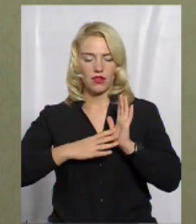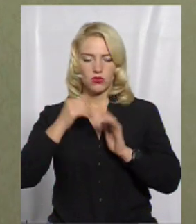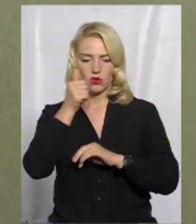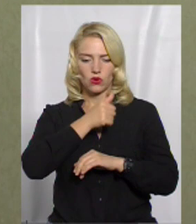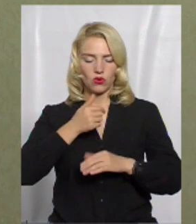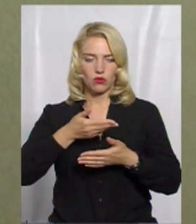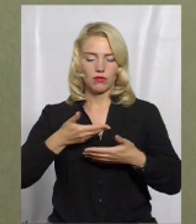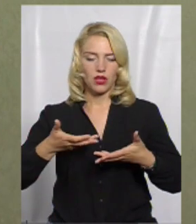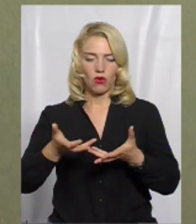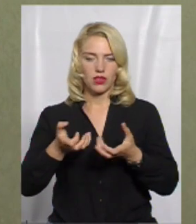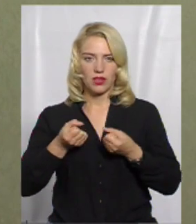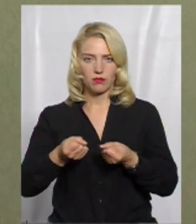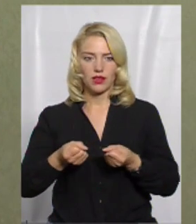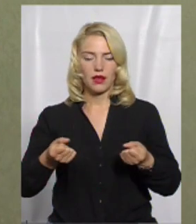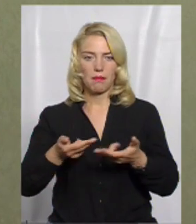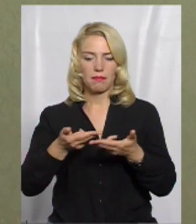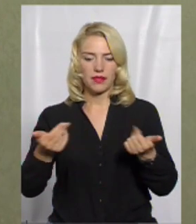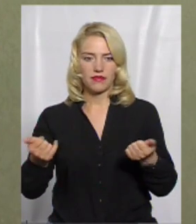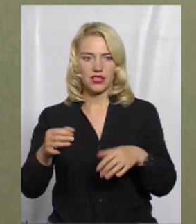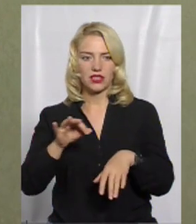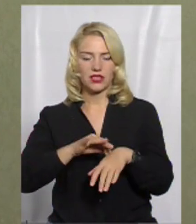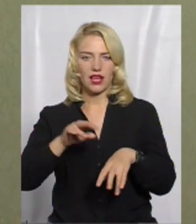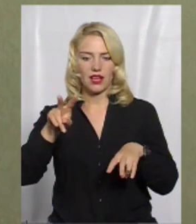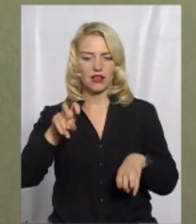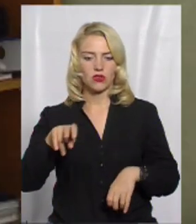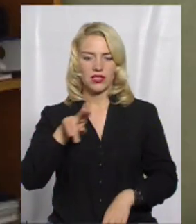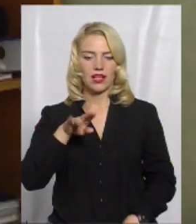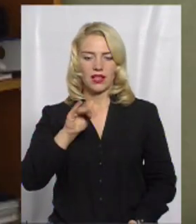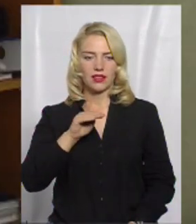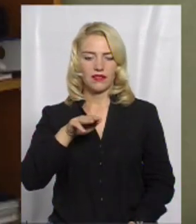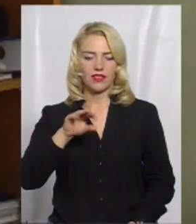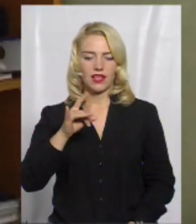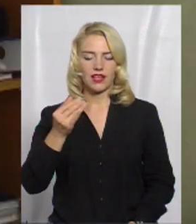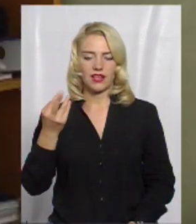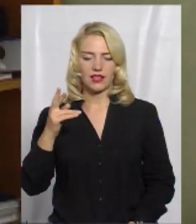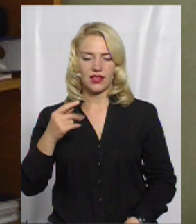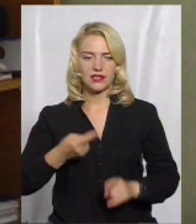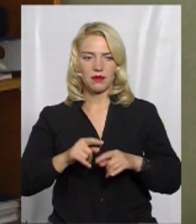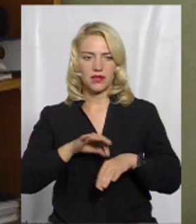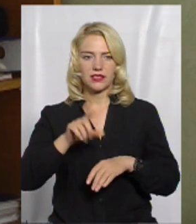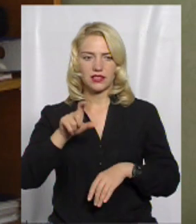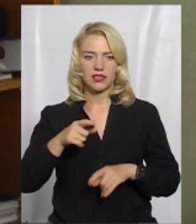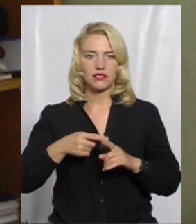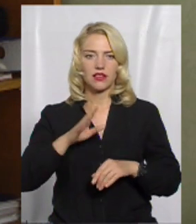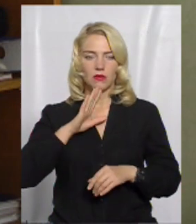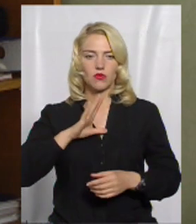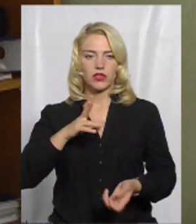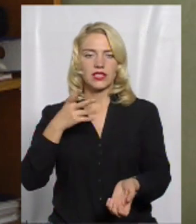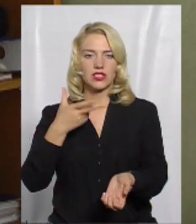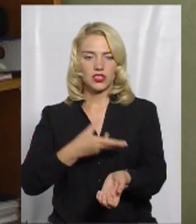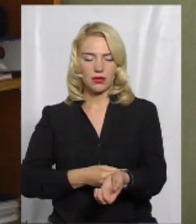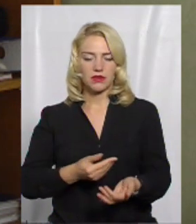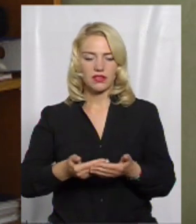отримали підтвердження діагнозу дифтерії у цій пацієнтки. Ця пацієнтка свій час була щеплена від дифтерії,